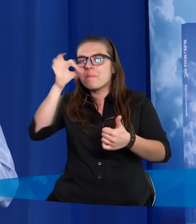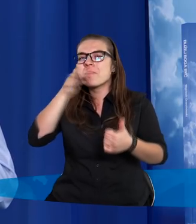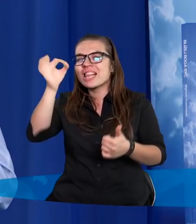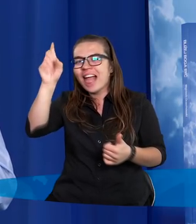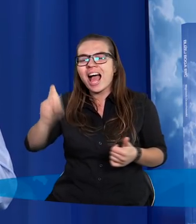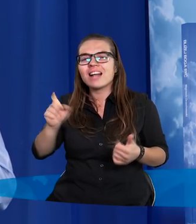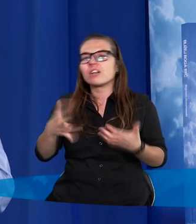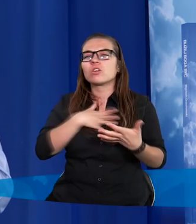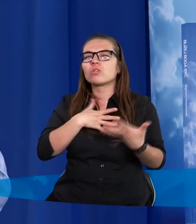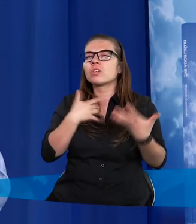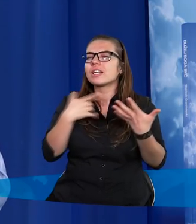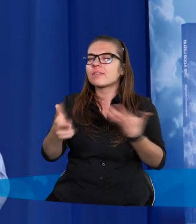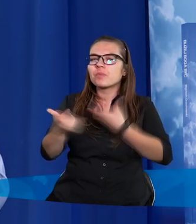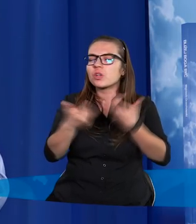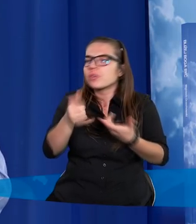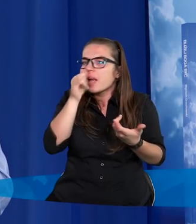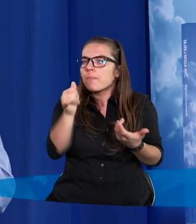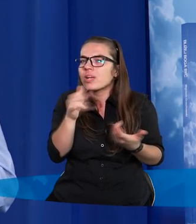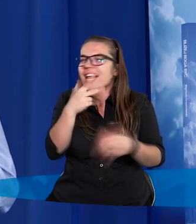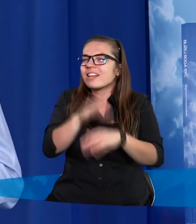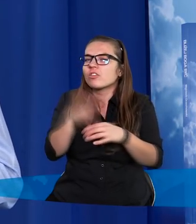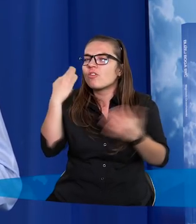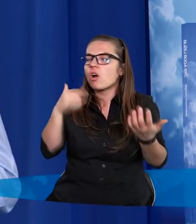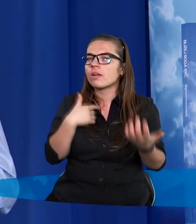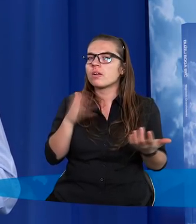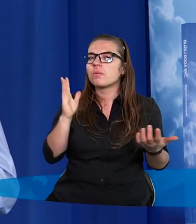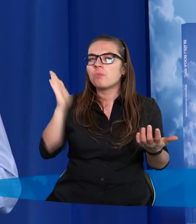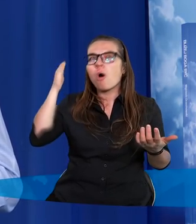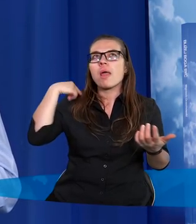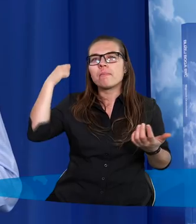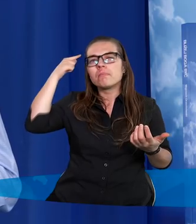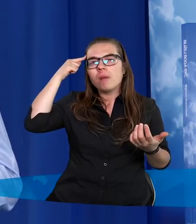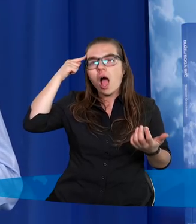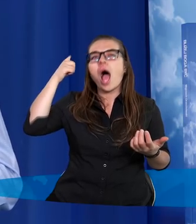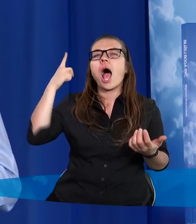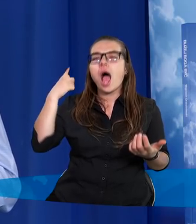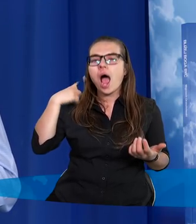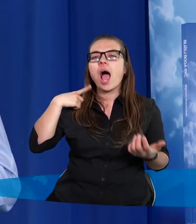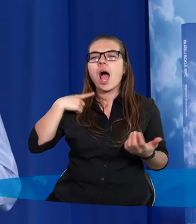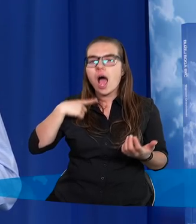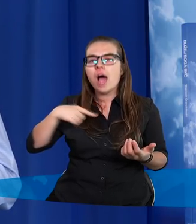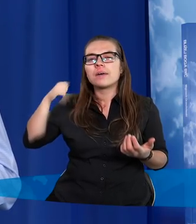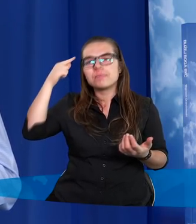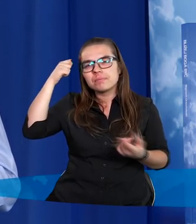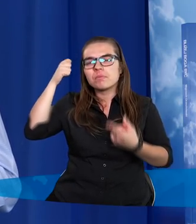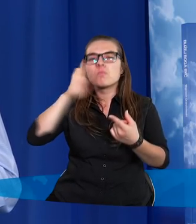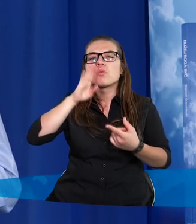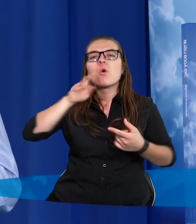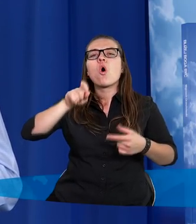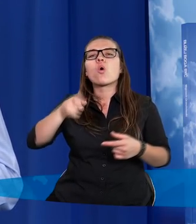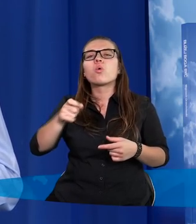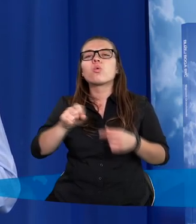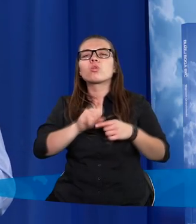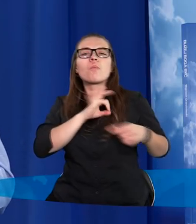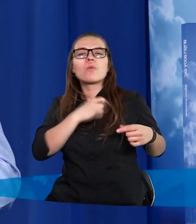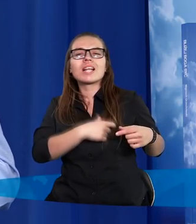do tego, by czynić to, co rozumiałem, że jest zgodne z Jego wolą, dotarły do mnie te myśli, to były one jak klucz do mojego serca.